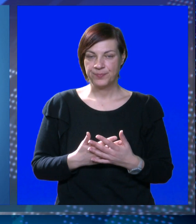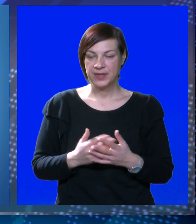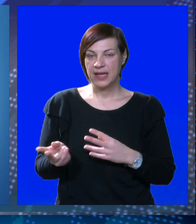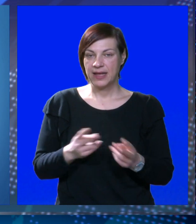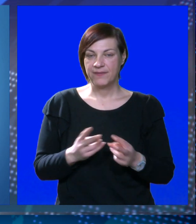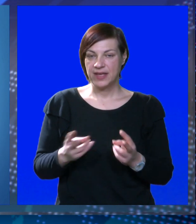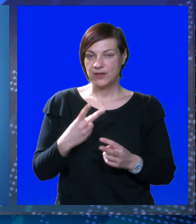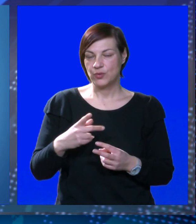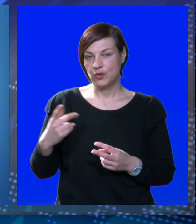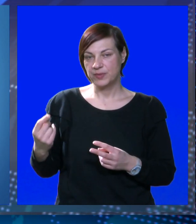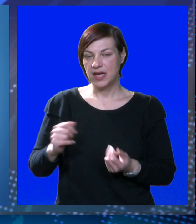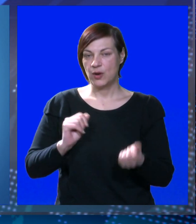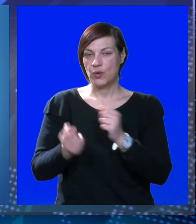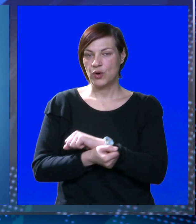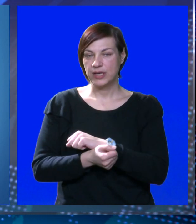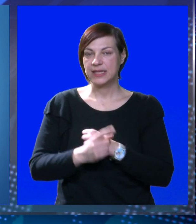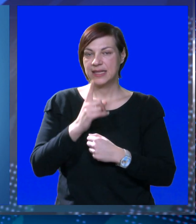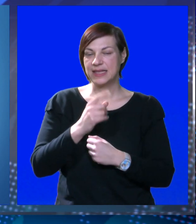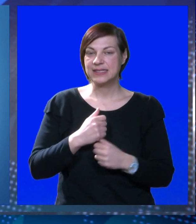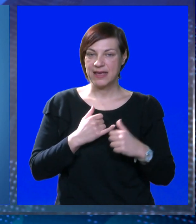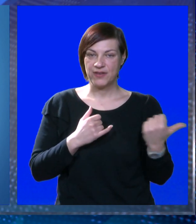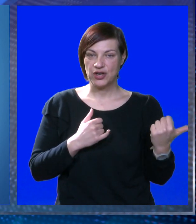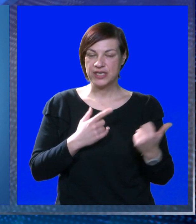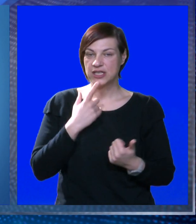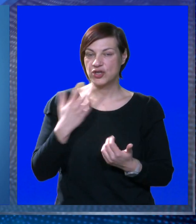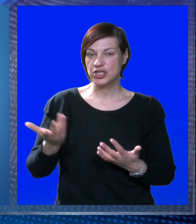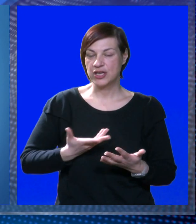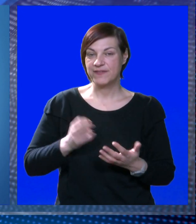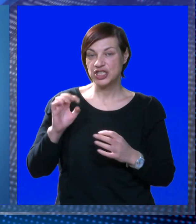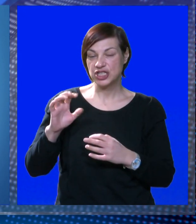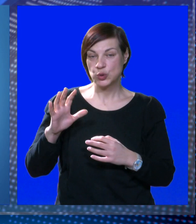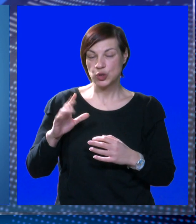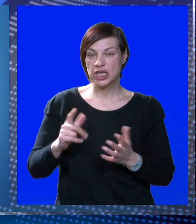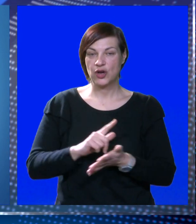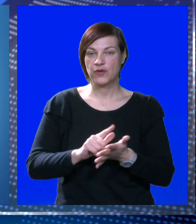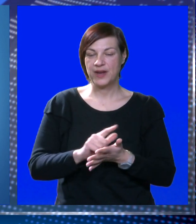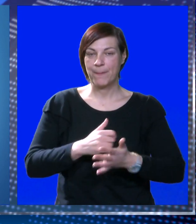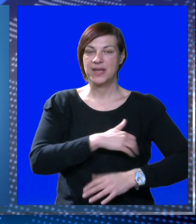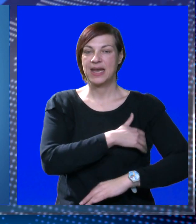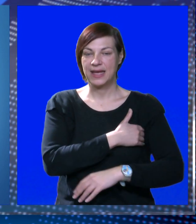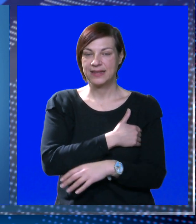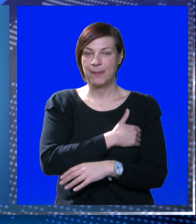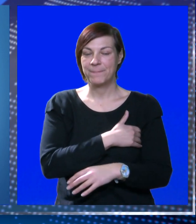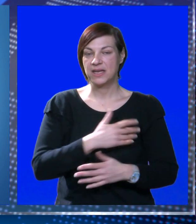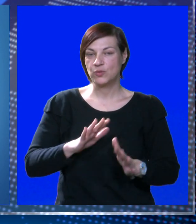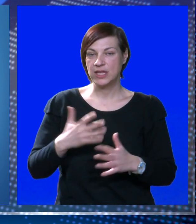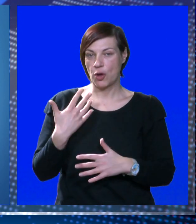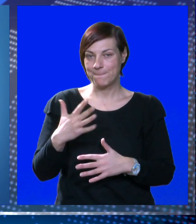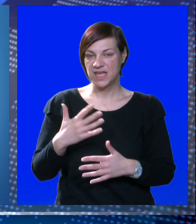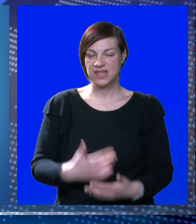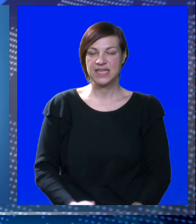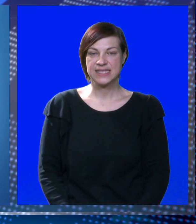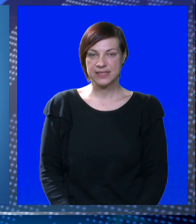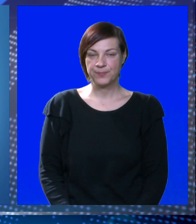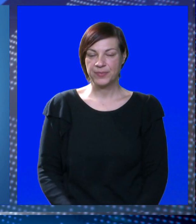stupnjeva. Vjetar će u drugom dijelu dana okretati na sjeveroistočnja, koji će donijeti više vedrog vremena. Temperature zraka do 15